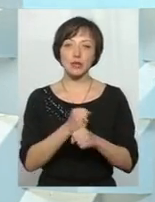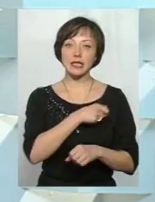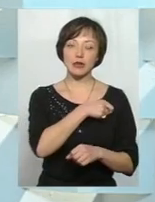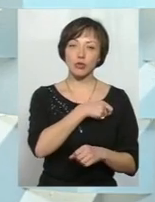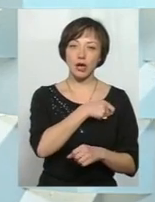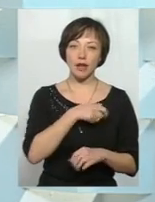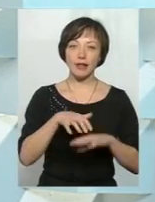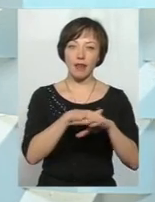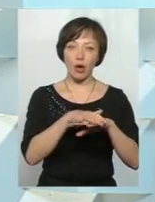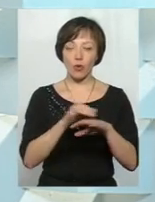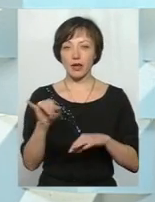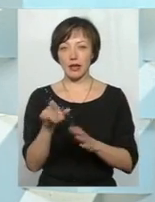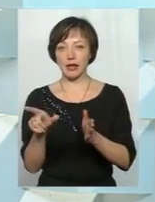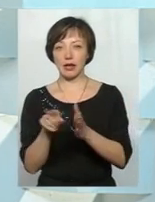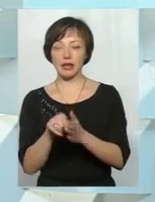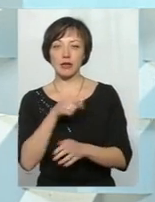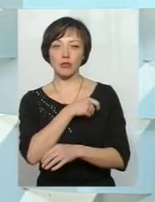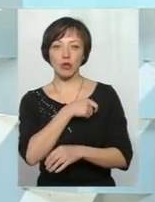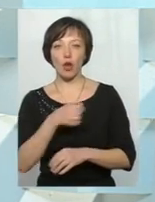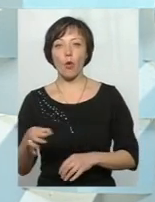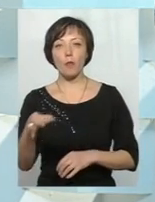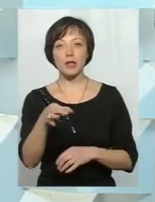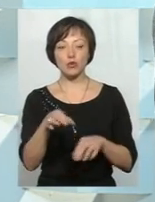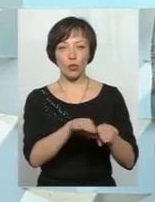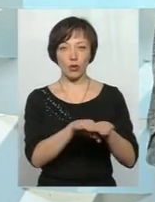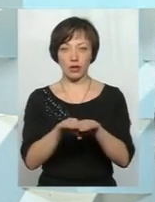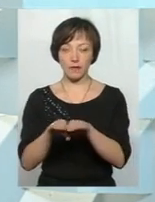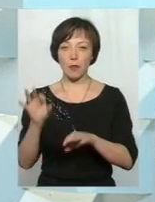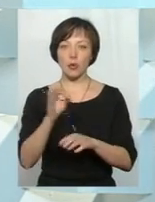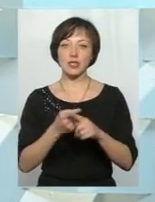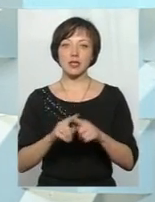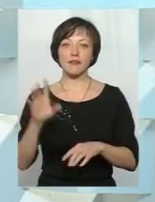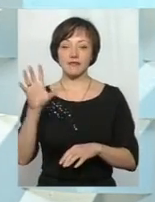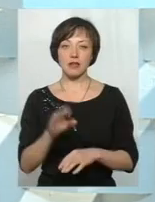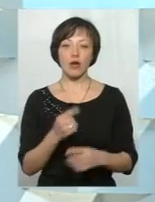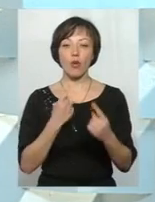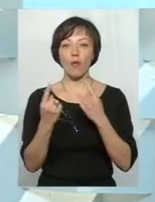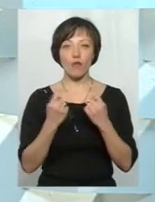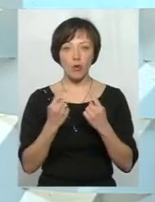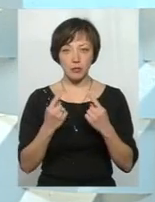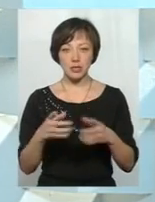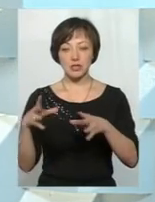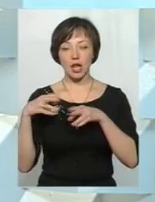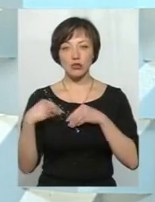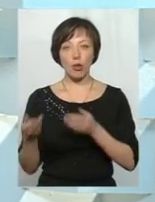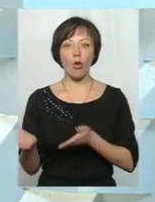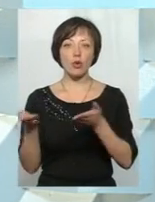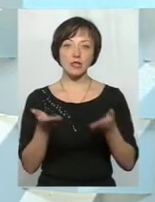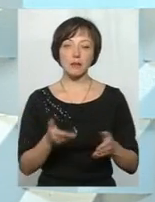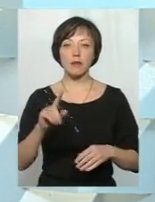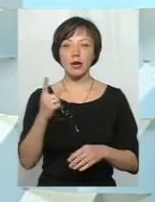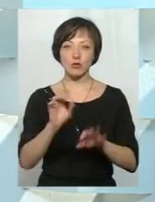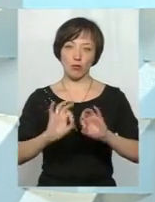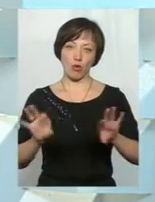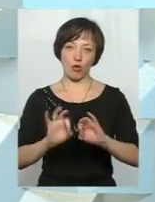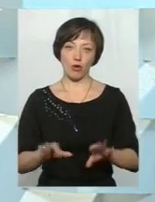Депутати народні та депутати обласного рівня. Про це все сьогодні говоримо із нашими гостями та спершу